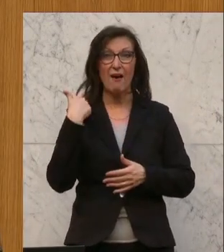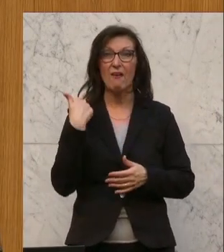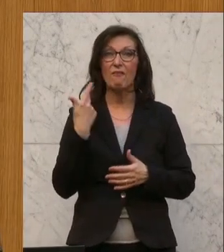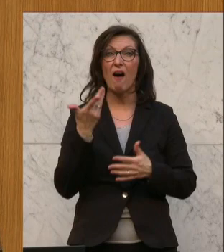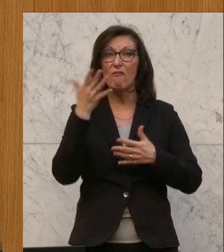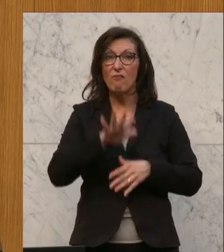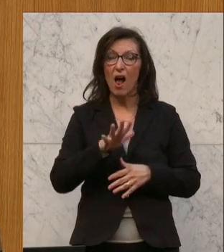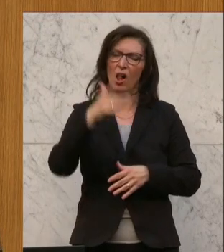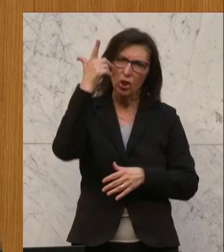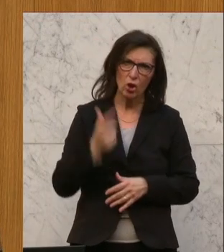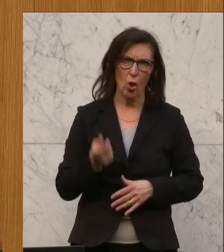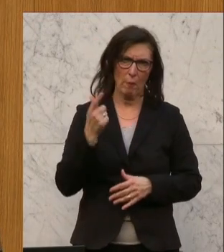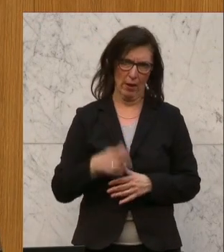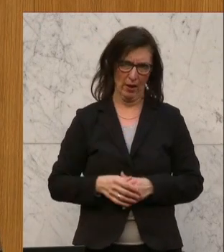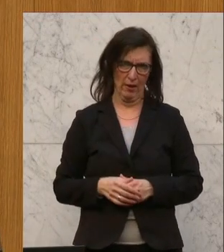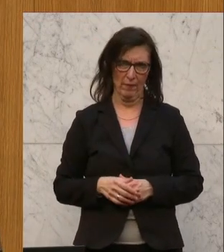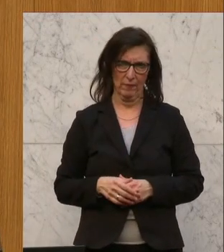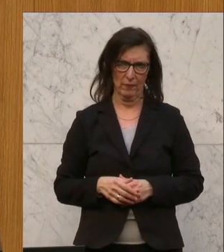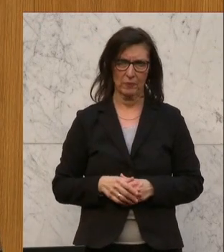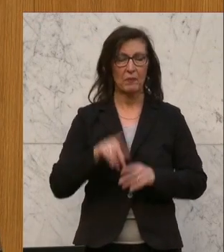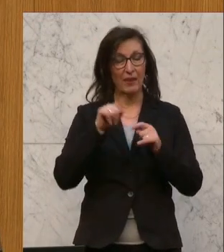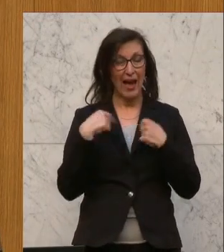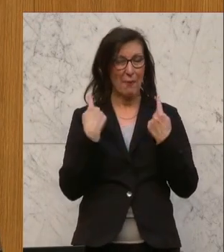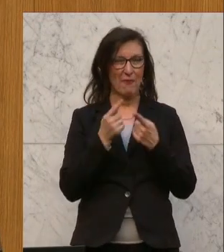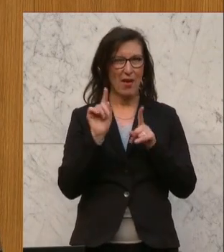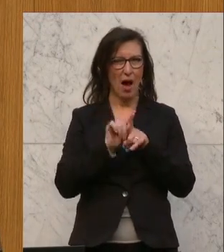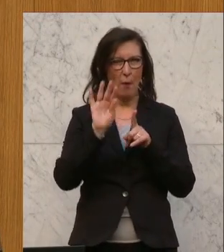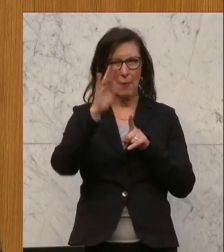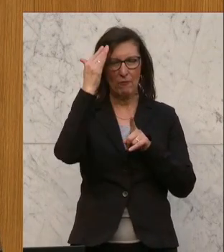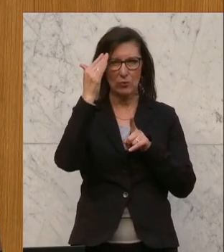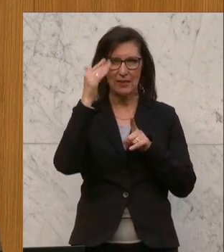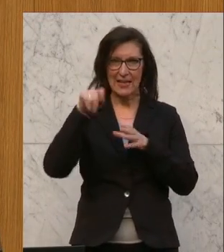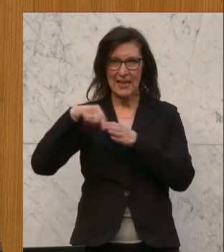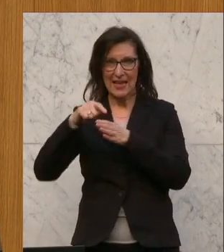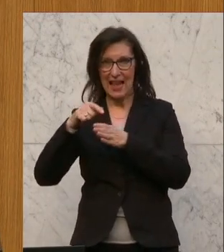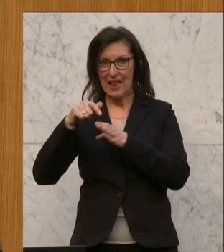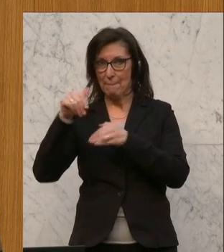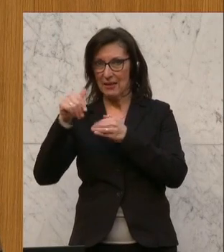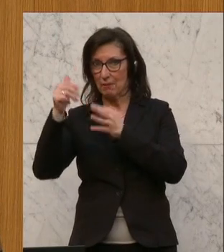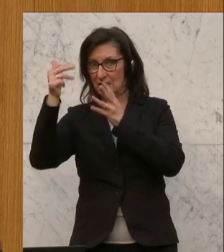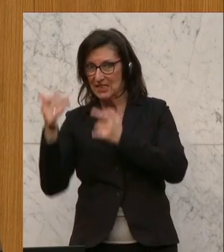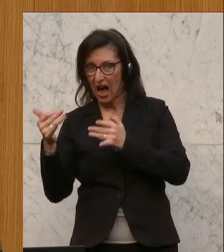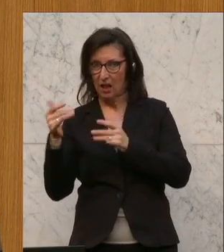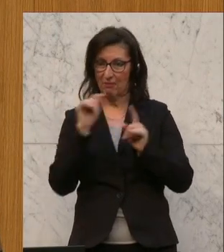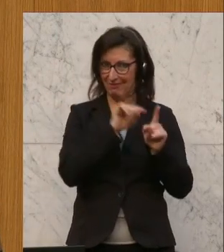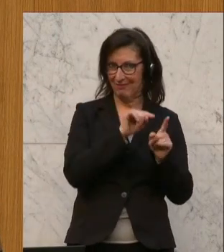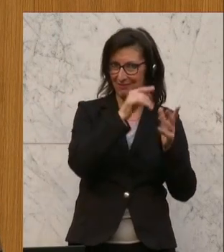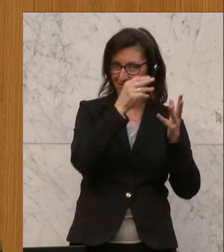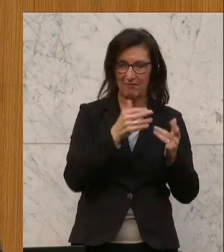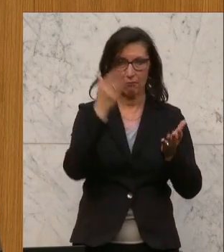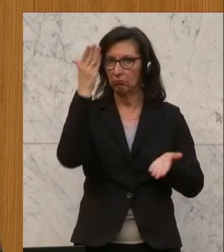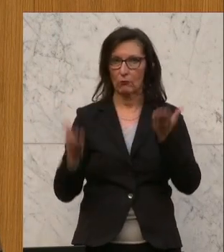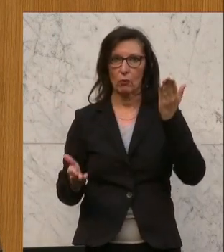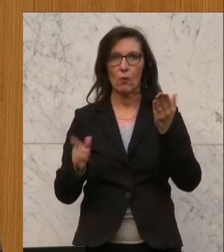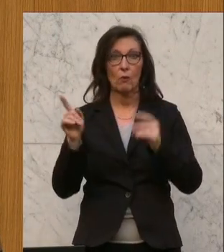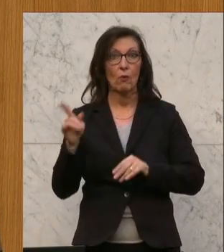Und wir wissen aber auch, dass es eine Differenz gibt bei den Zahlen aus dem Innenministerium, weil da sind die Zahlen zwar auf einem extremen